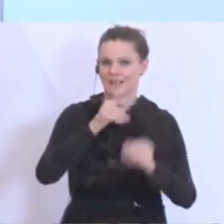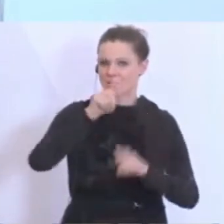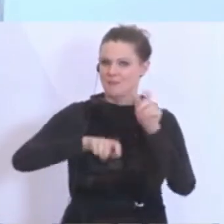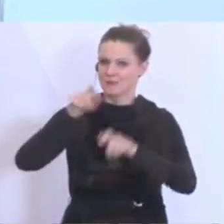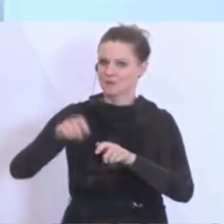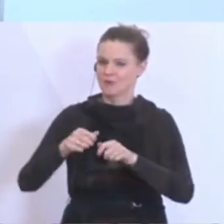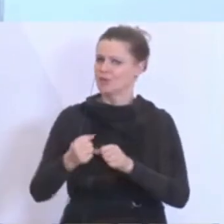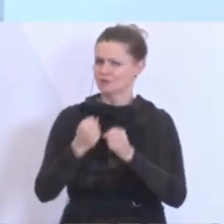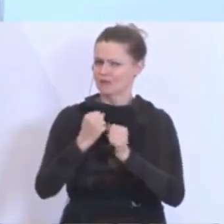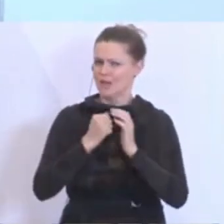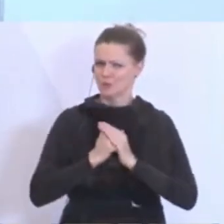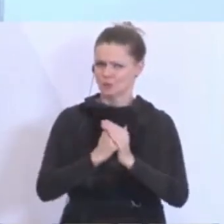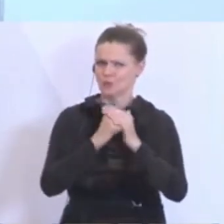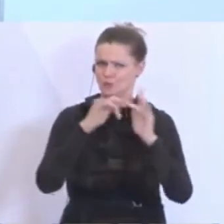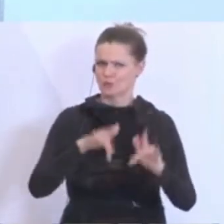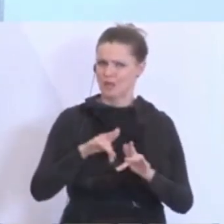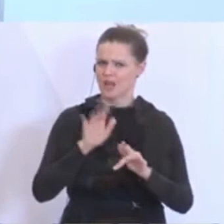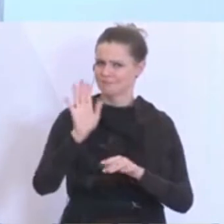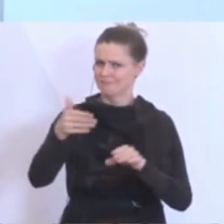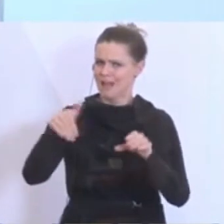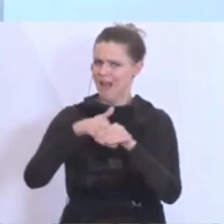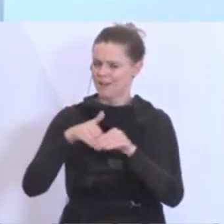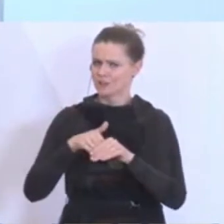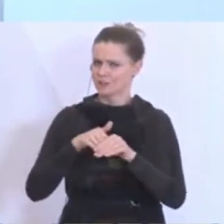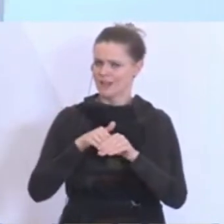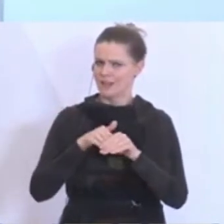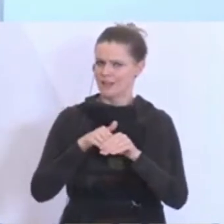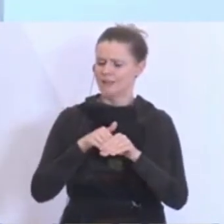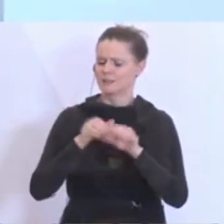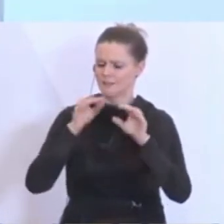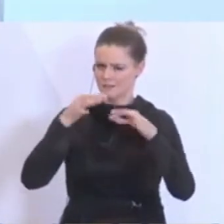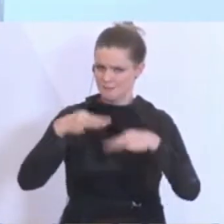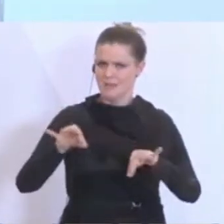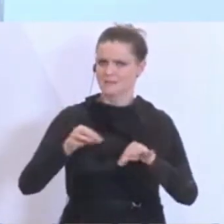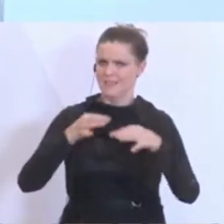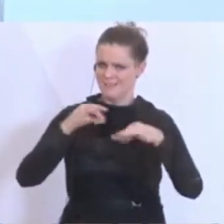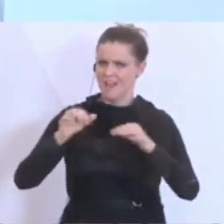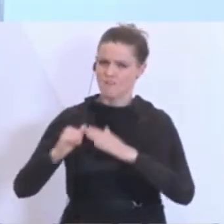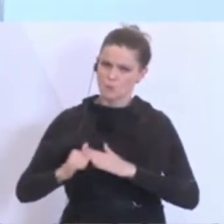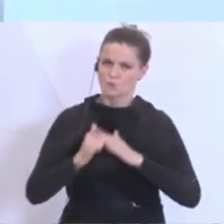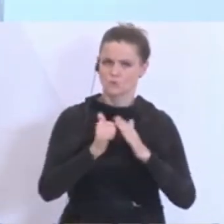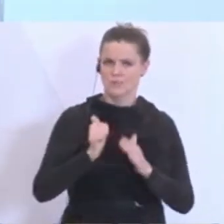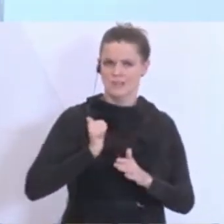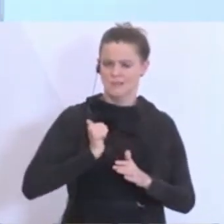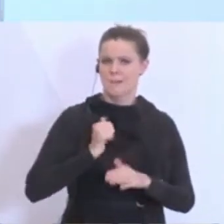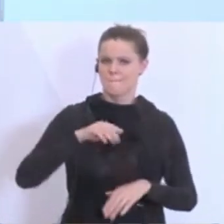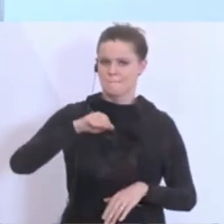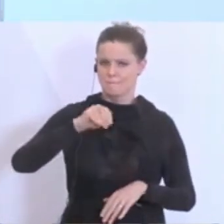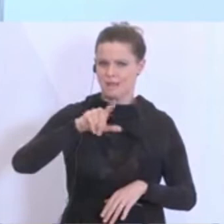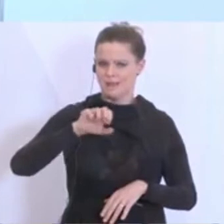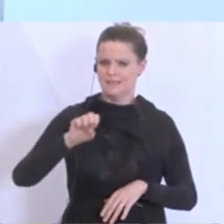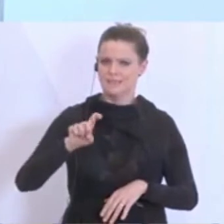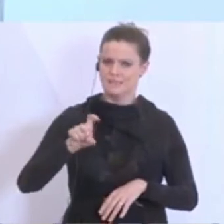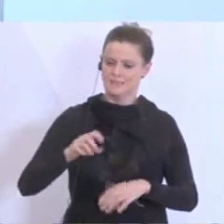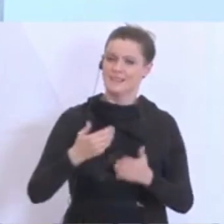den Einsatz ihrer Mitarbeiter. Und dafür möchte ich mich bei allen Unternehmerinnen und Unternehmern als Arbeitgeber sehr, sehr